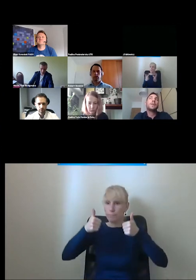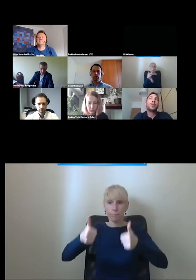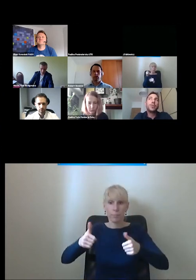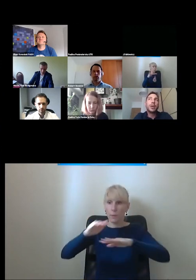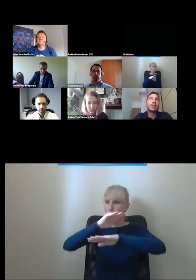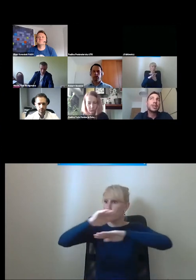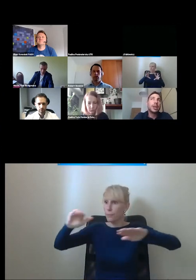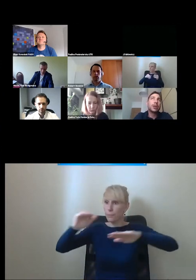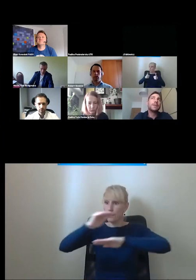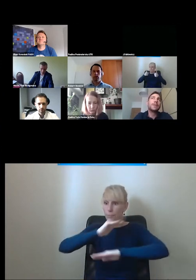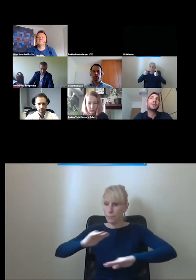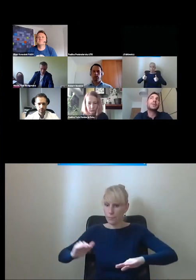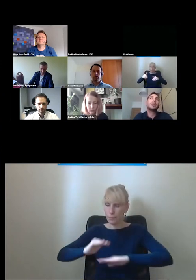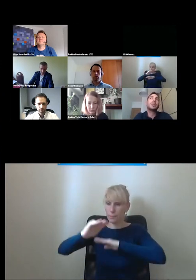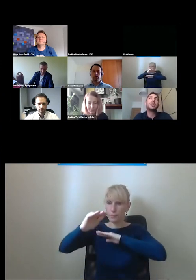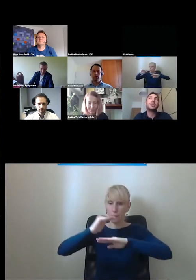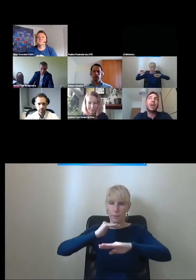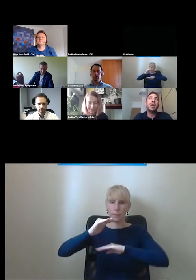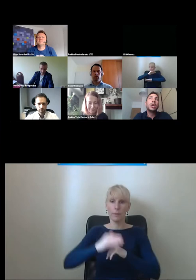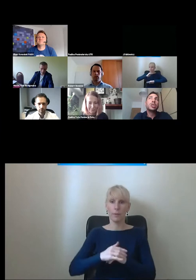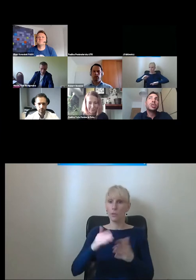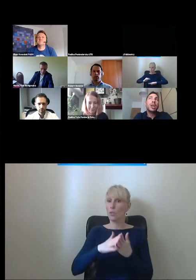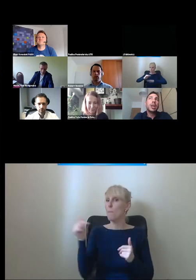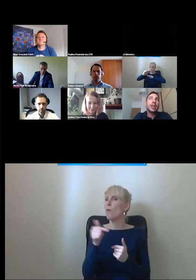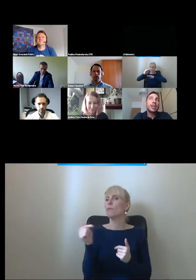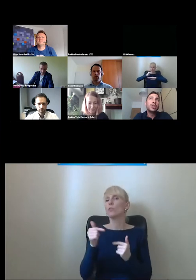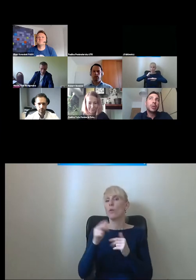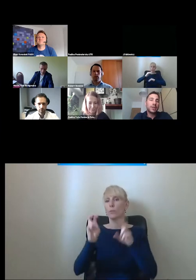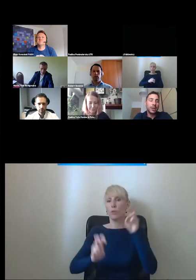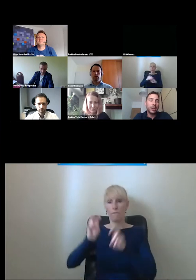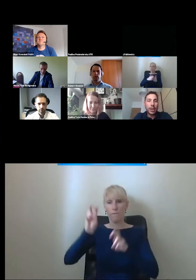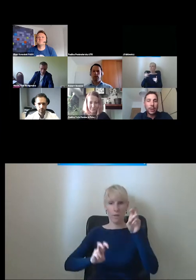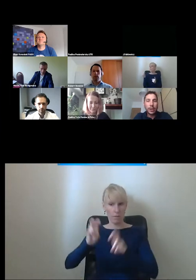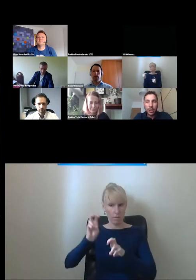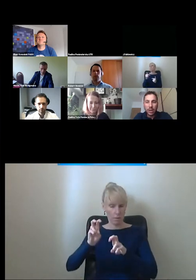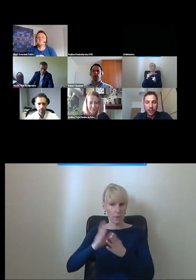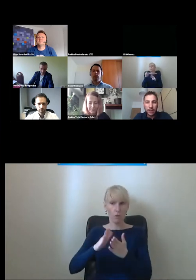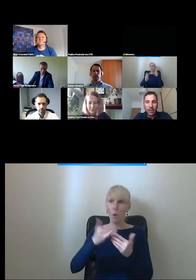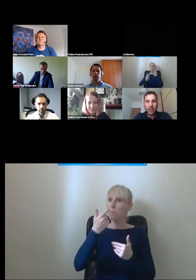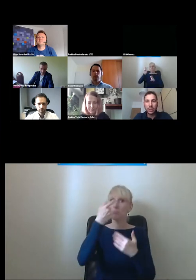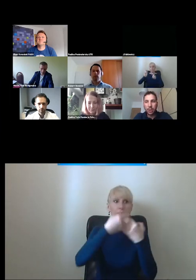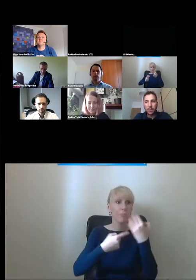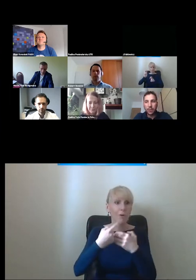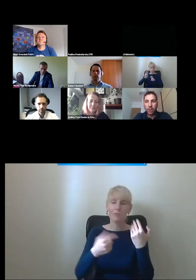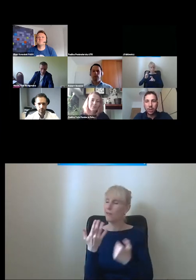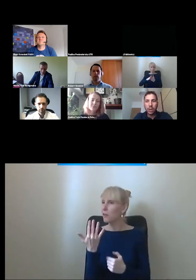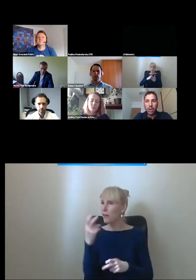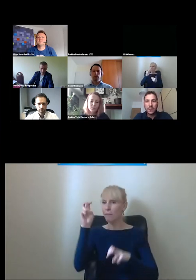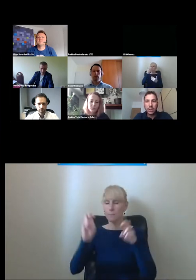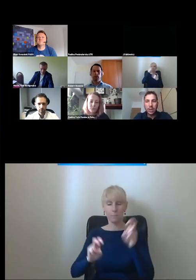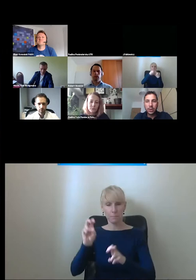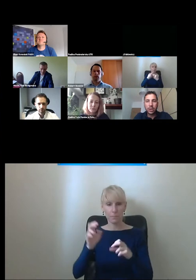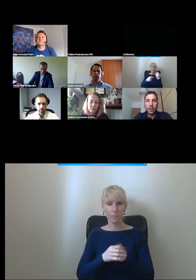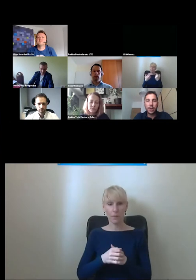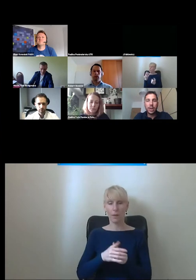w poziomie jezdni, jakiekolwiek przejście, że należy zbudować windy. i jak policzono, ile tych wind należy zbudować, to